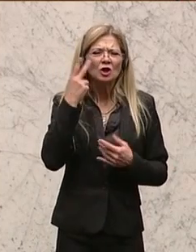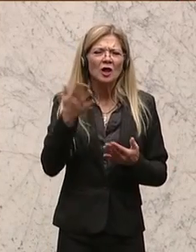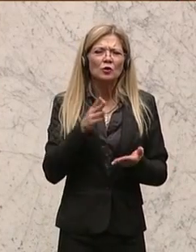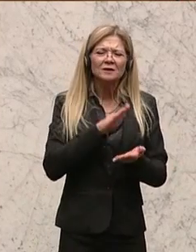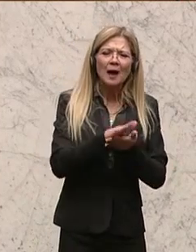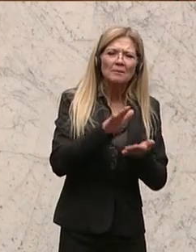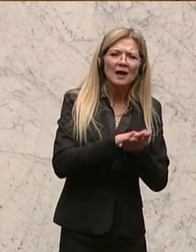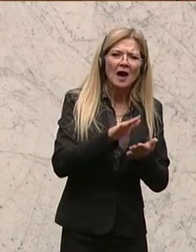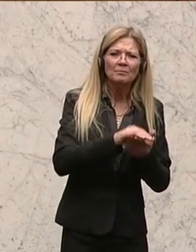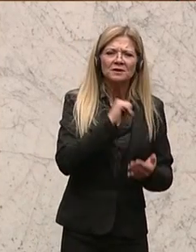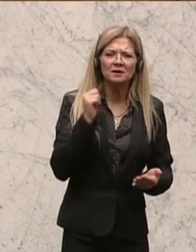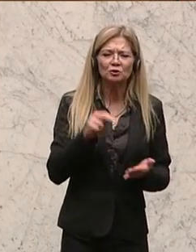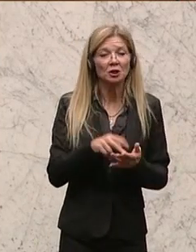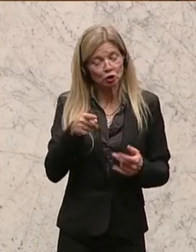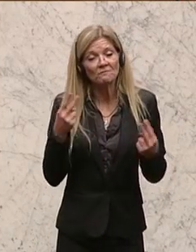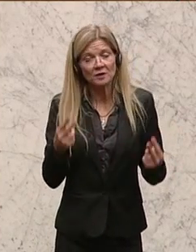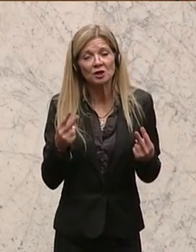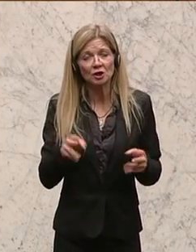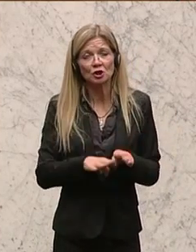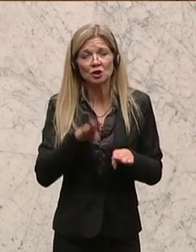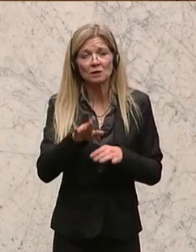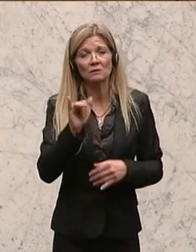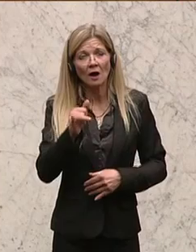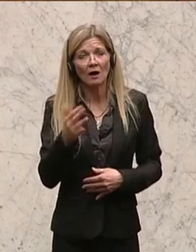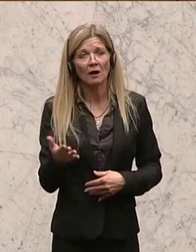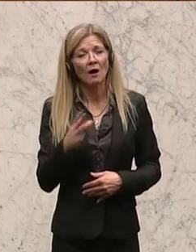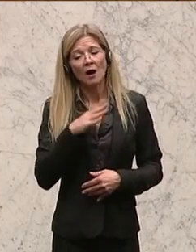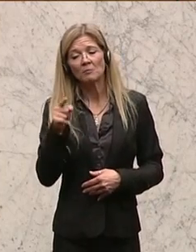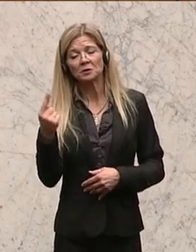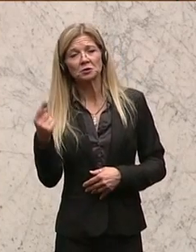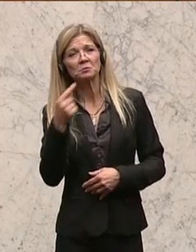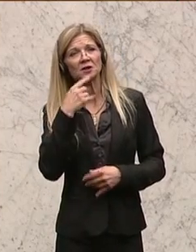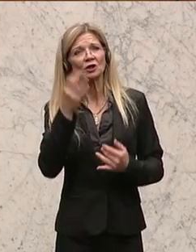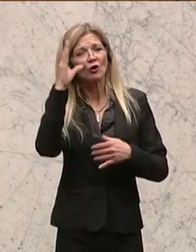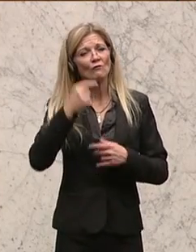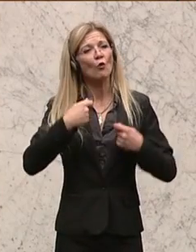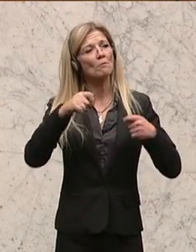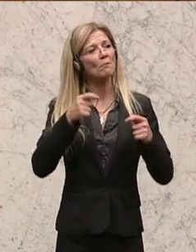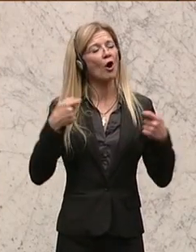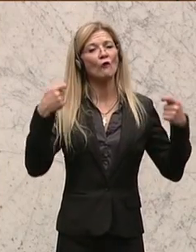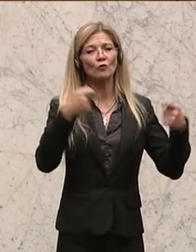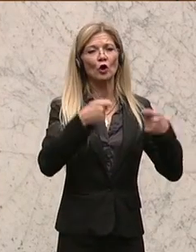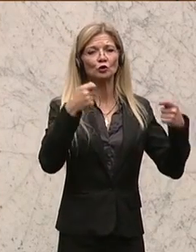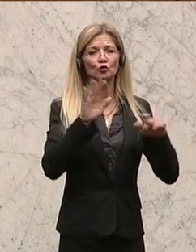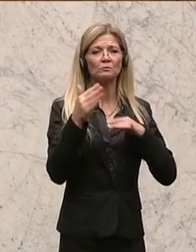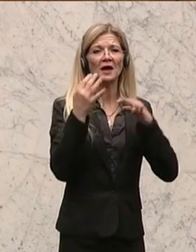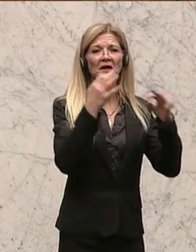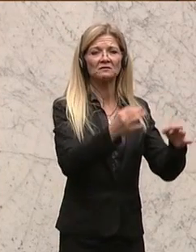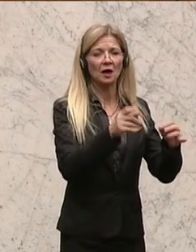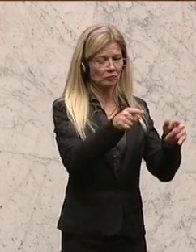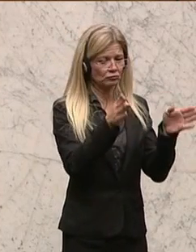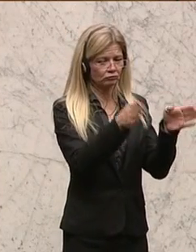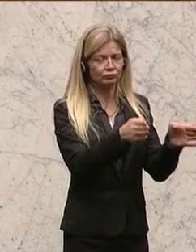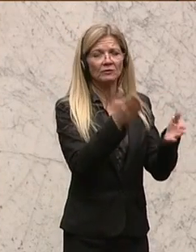wichtiger Schritt. Aber Sie beschränken es hier auf den Wohnbauförderungsbeitrag. Und damit wird die Abgabenautonomie in